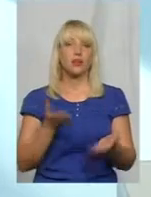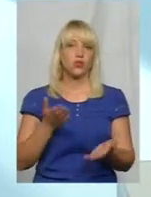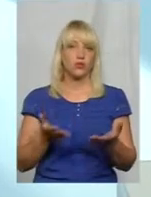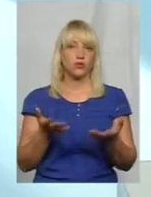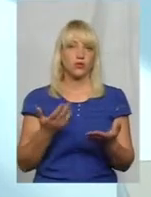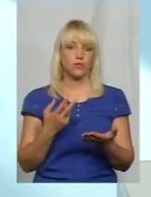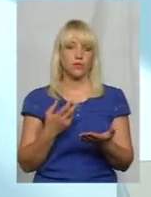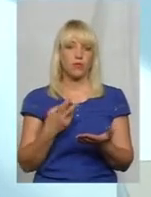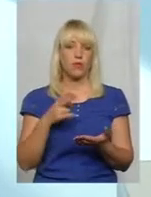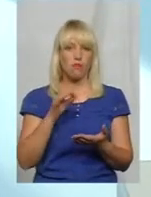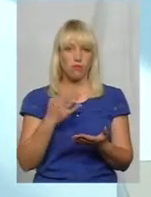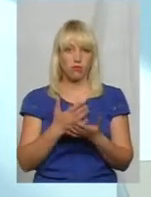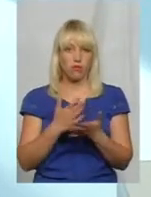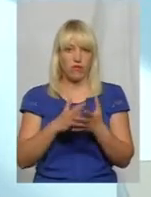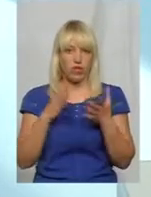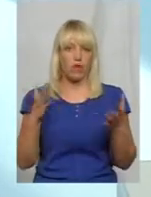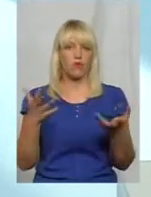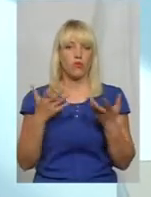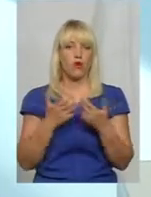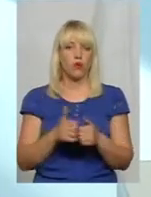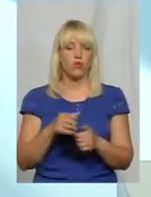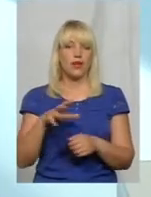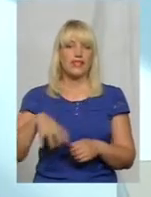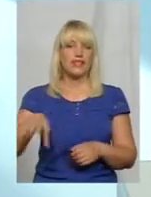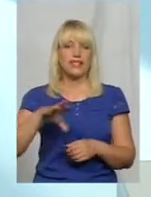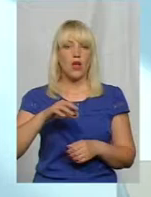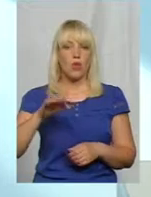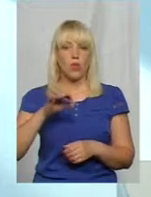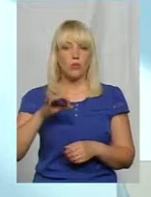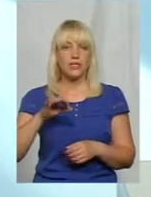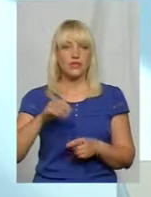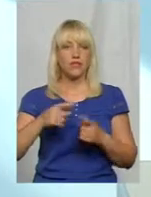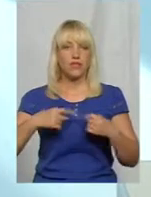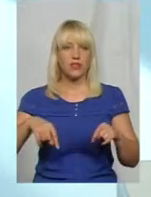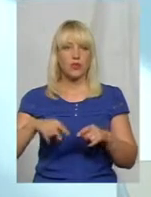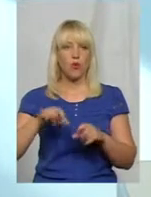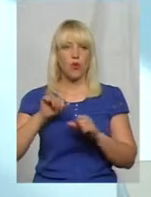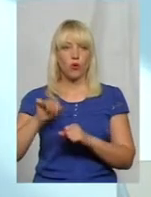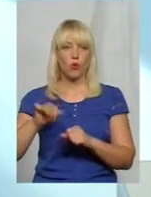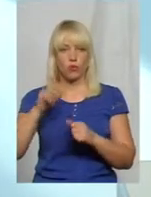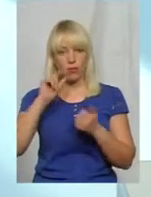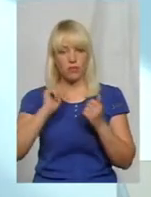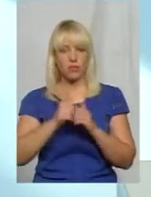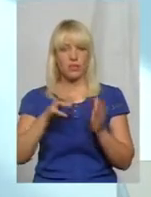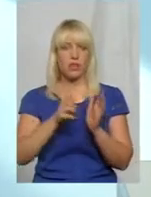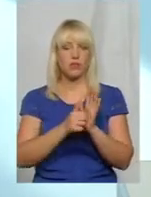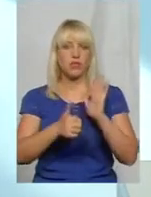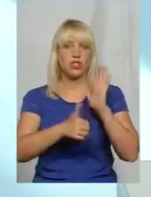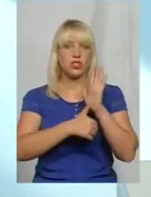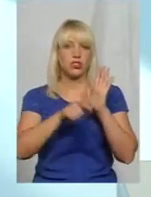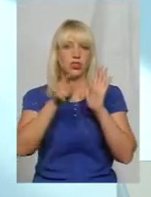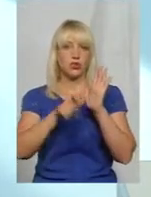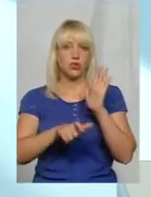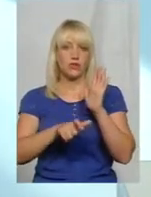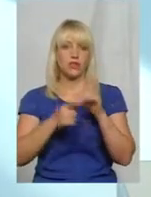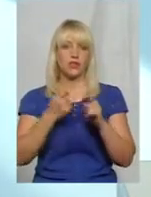по великому рахунку, всією областю у відділі охорони пам'яток займається шестеро чоловіків. розумієте, що